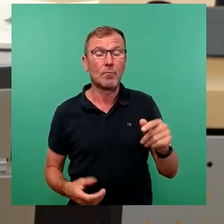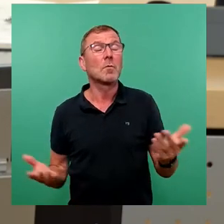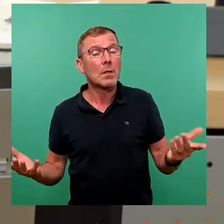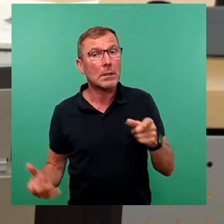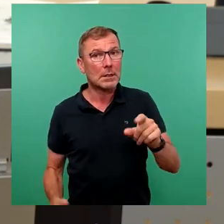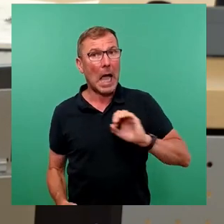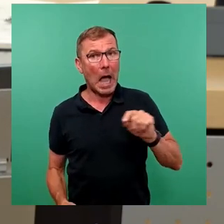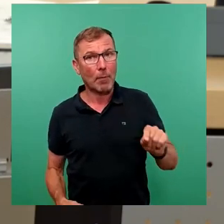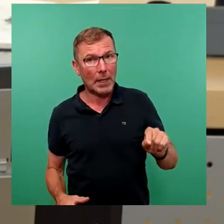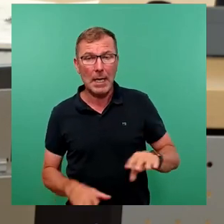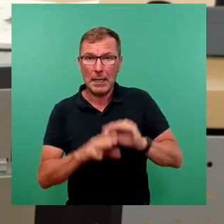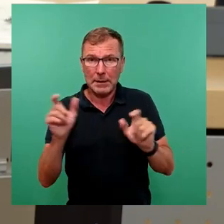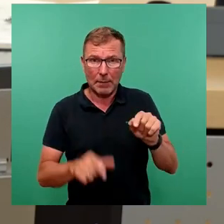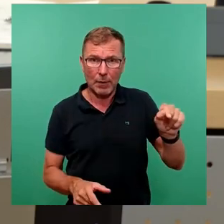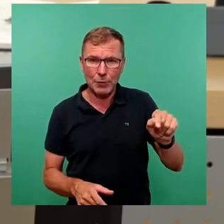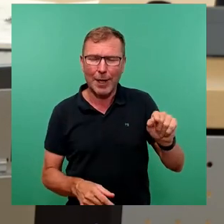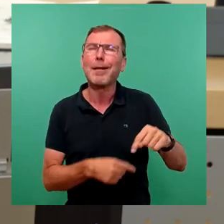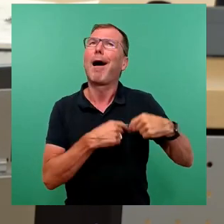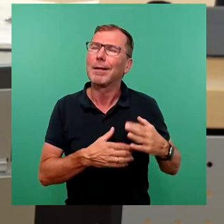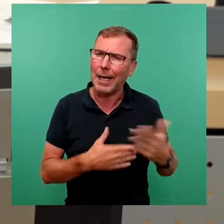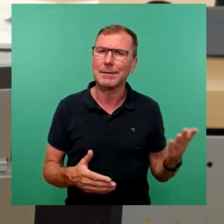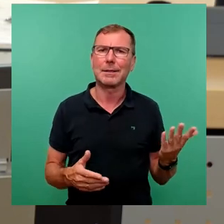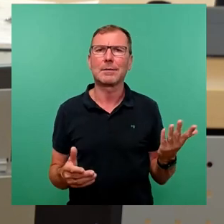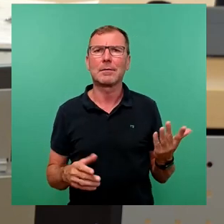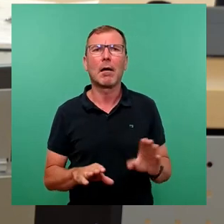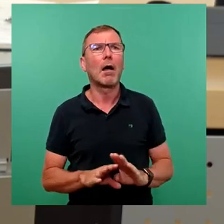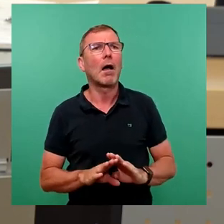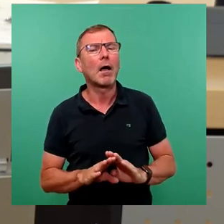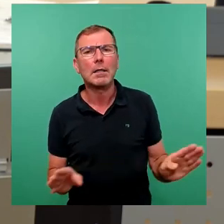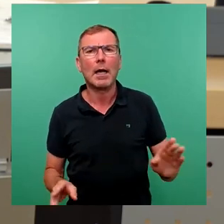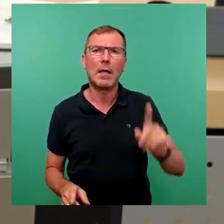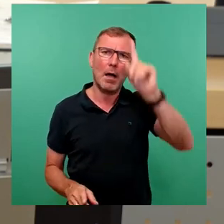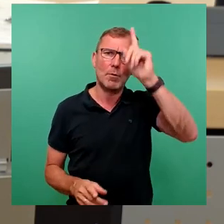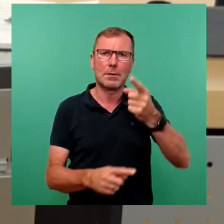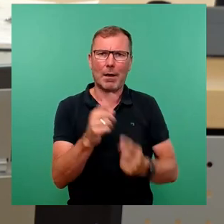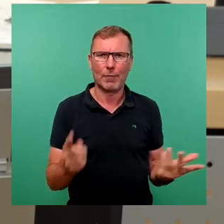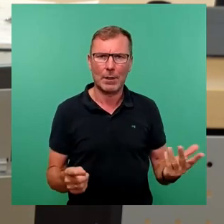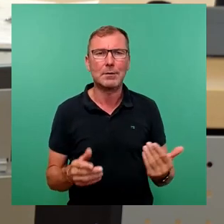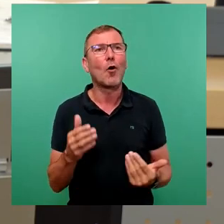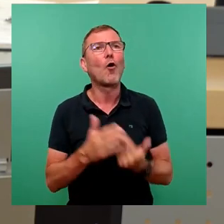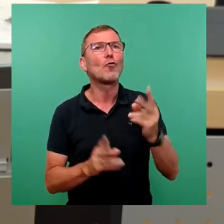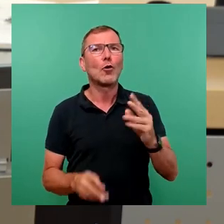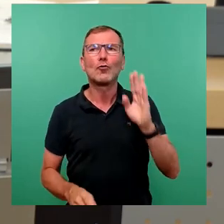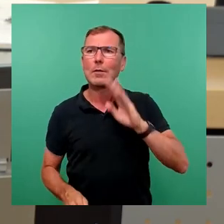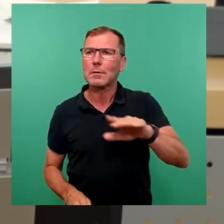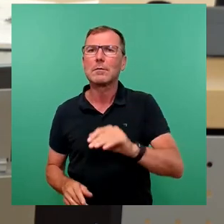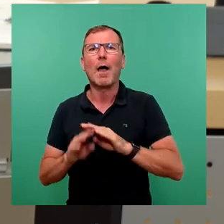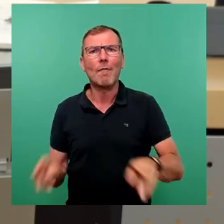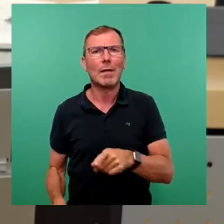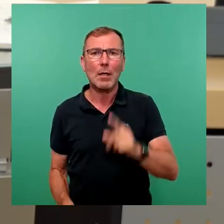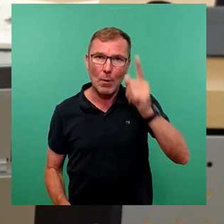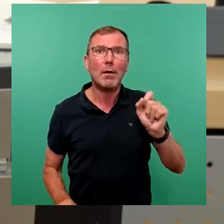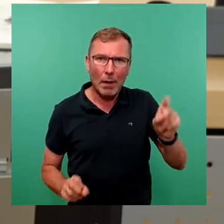Partei als Gesamtveranstalter der Herzen wurden keine Bullen verletzt. Neustädter sind friedlich und die Polizei kann das auch, im